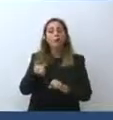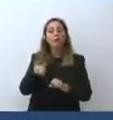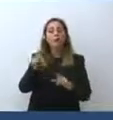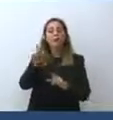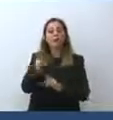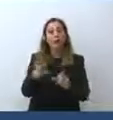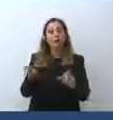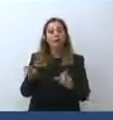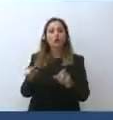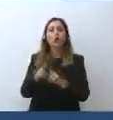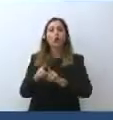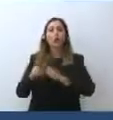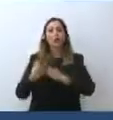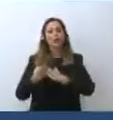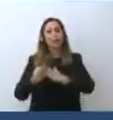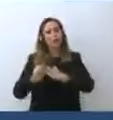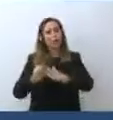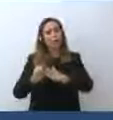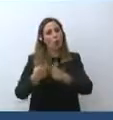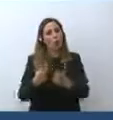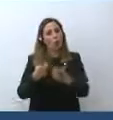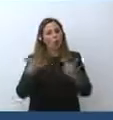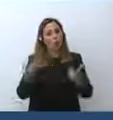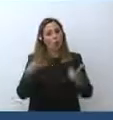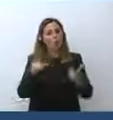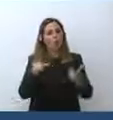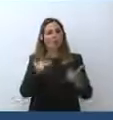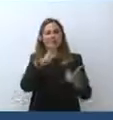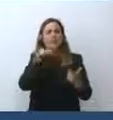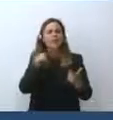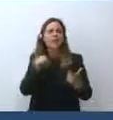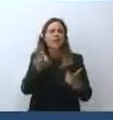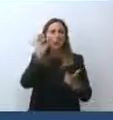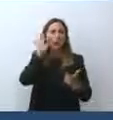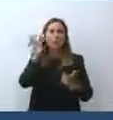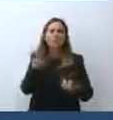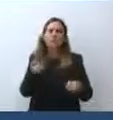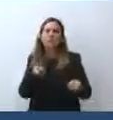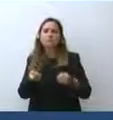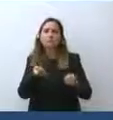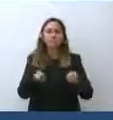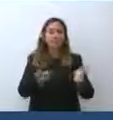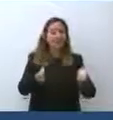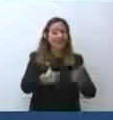personale di potenziamento che ci serve per gestire le classi più numerose.